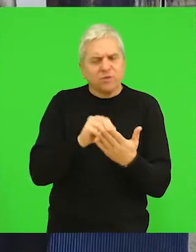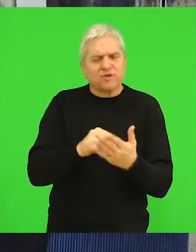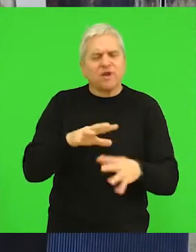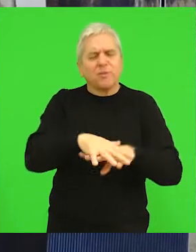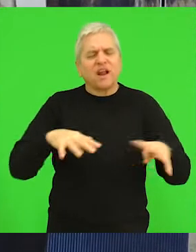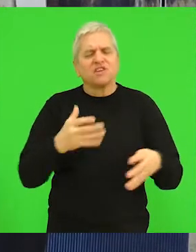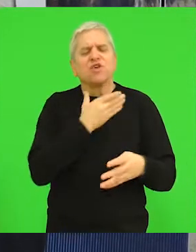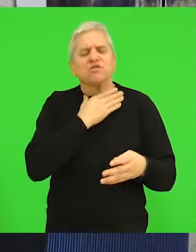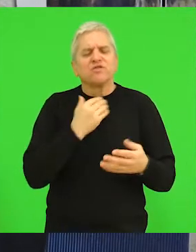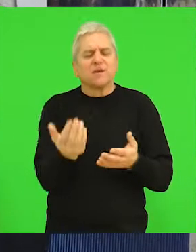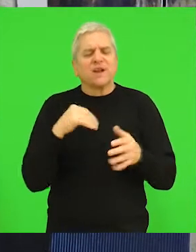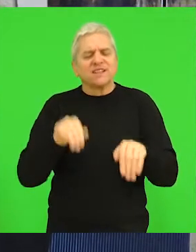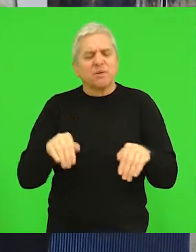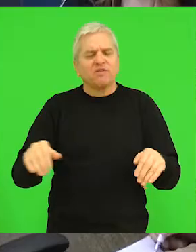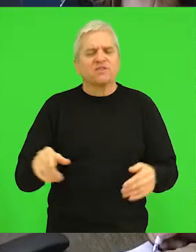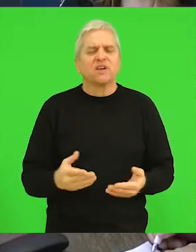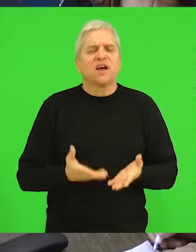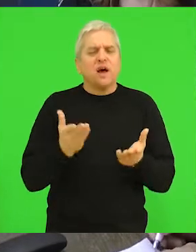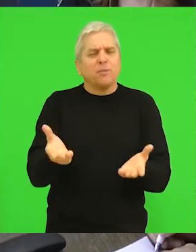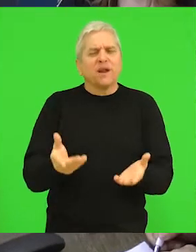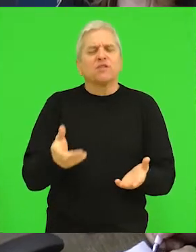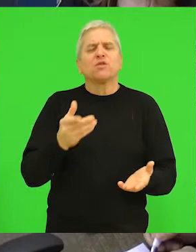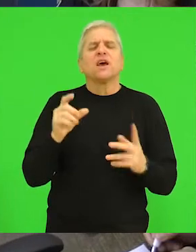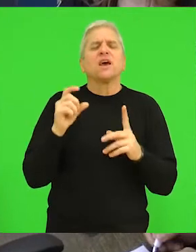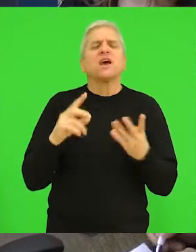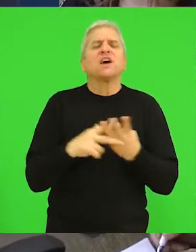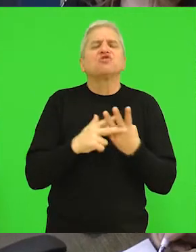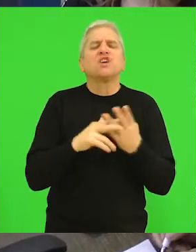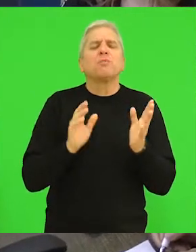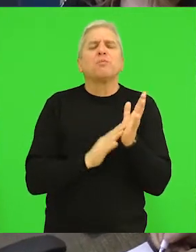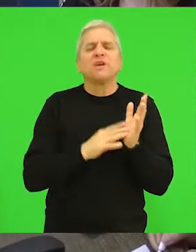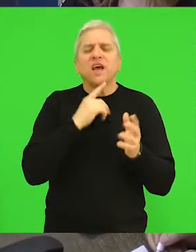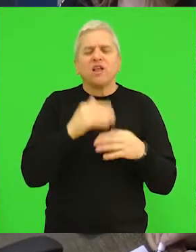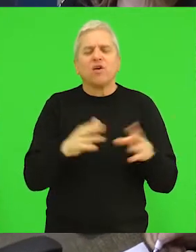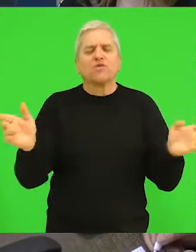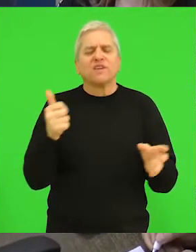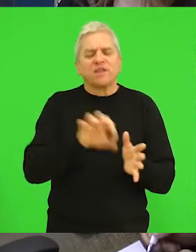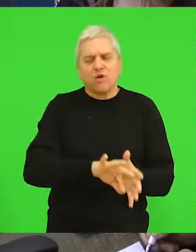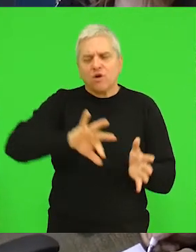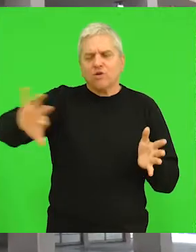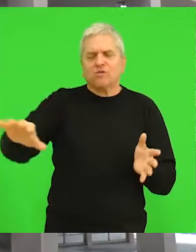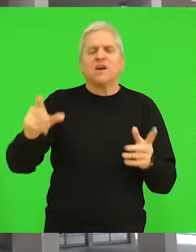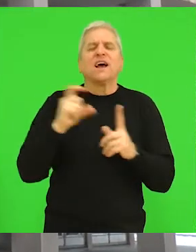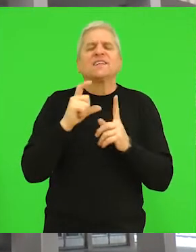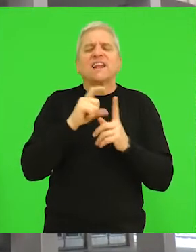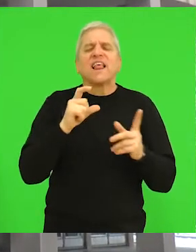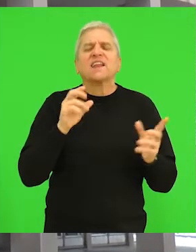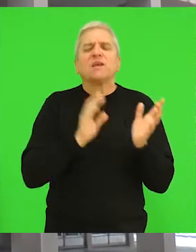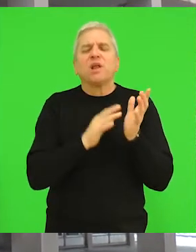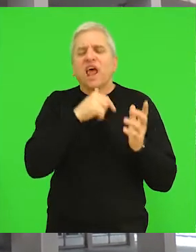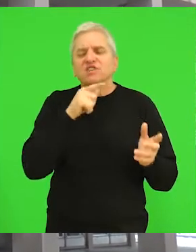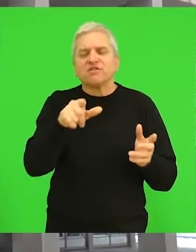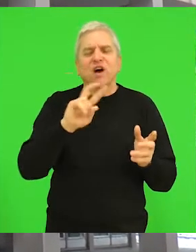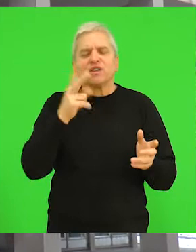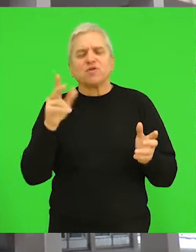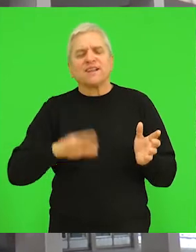mreži osnovnih škola i prečkolskih ustanova. Predlog je da osnovna škola Šamu Mihaj Bečaj otvori izdvojeno odeljenje u Drljanu i Mileševu,